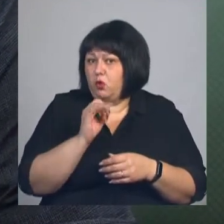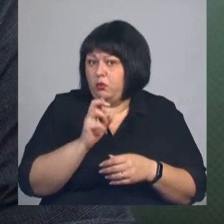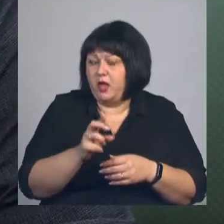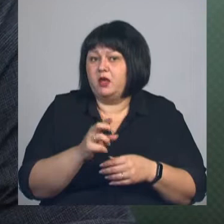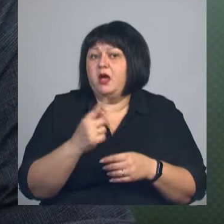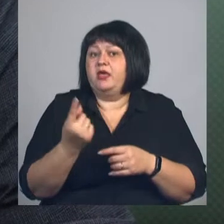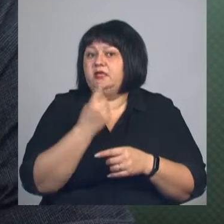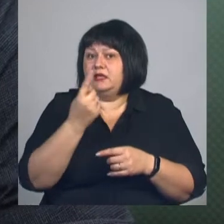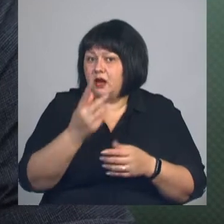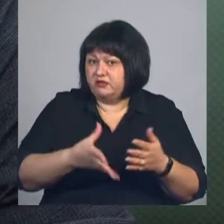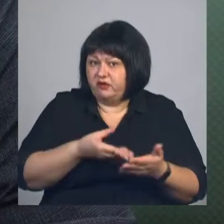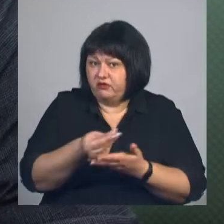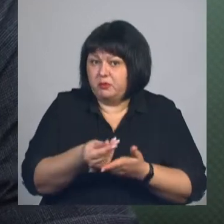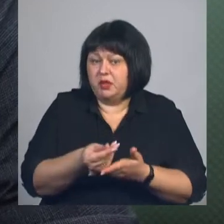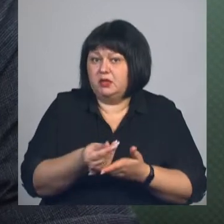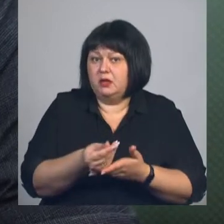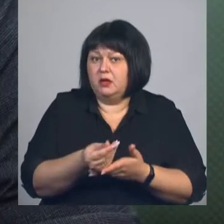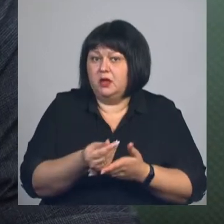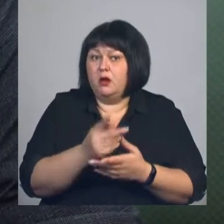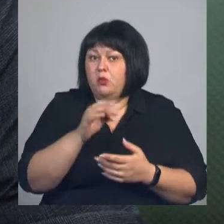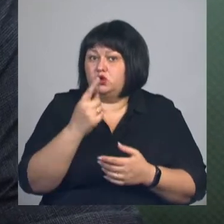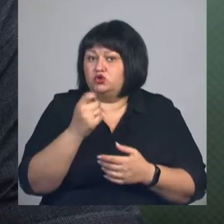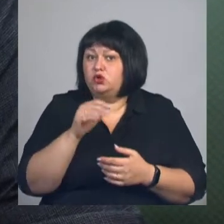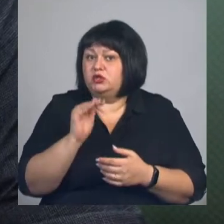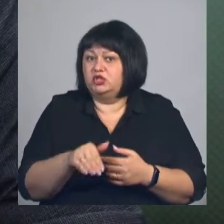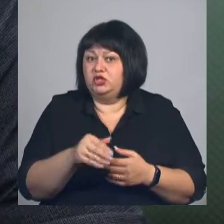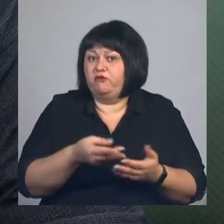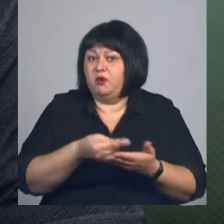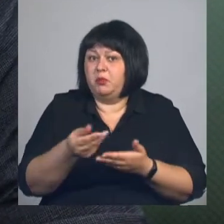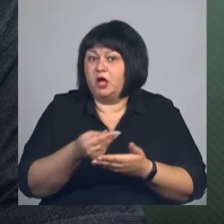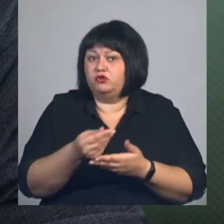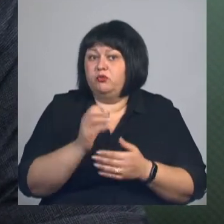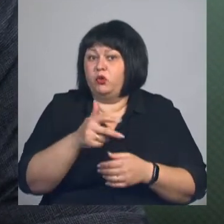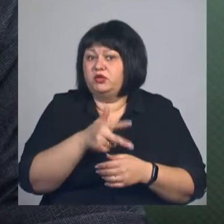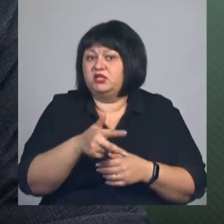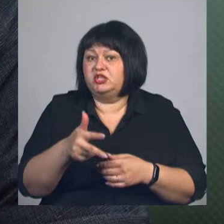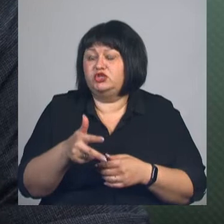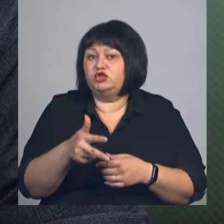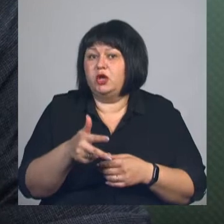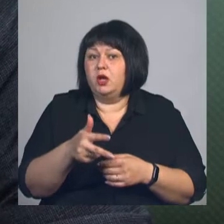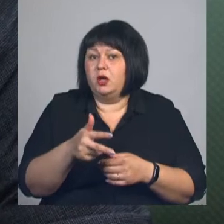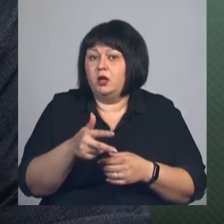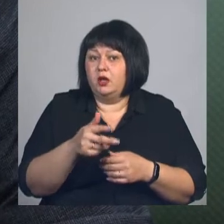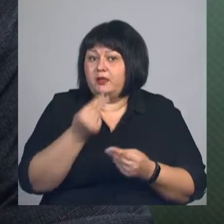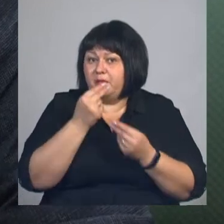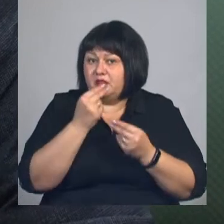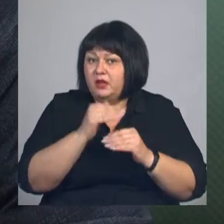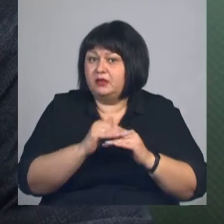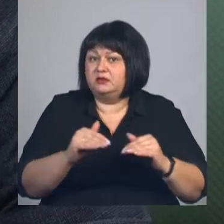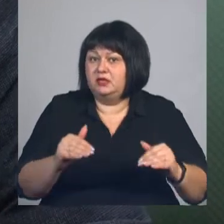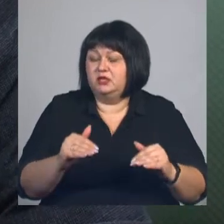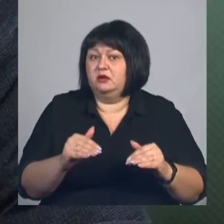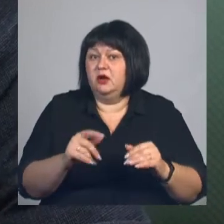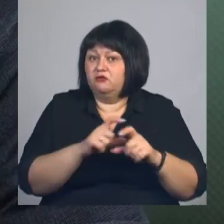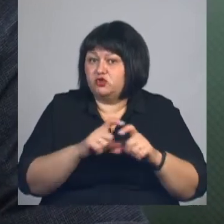выплаты по 100 тысяч. Мы выплачиваем сейчас по 3 тысячи на питание детям в детских садах и